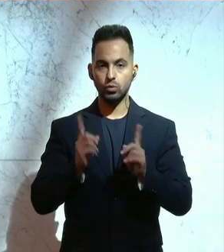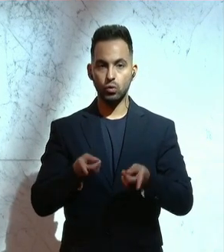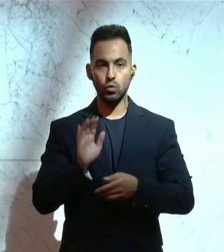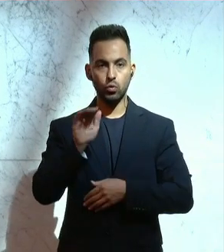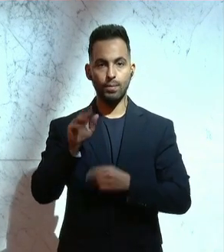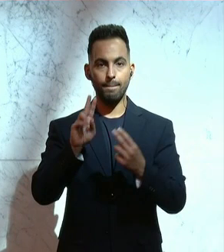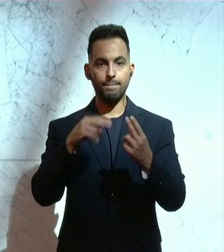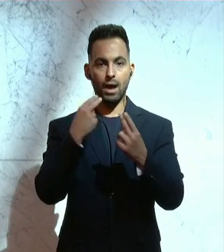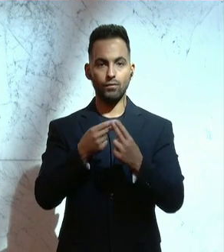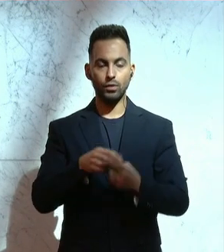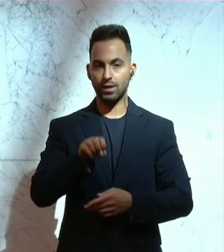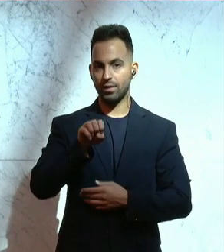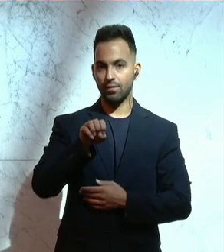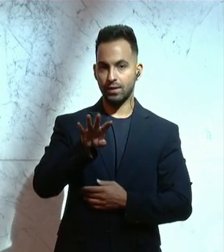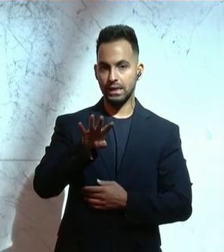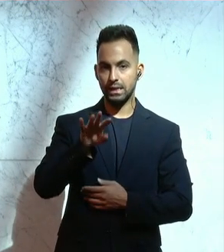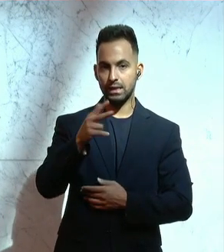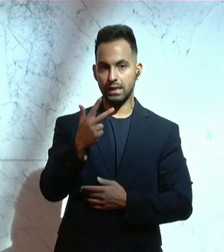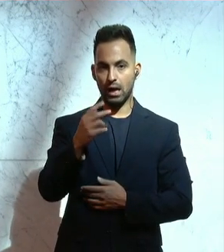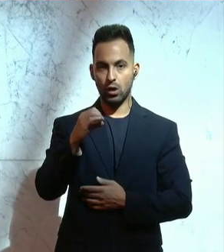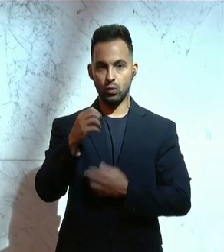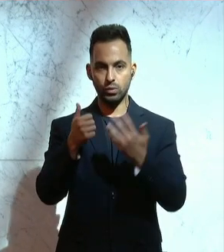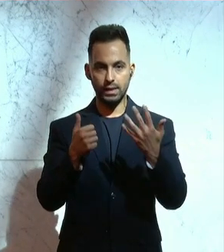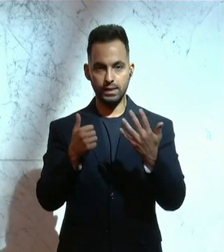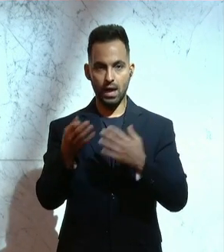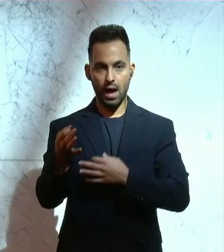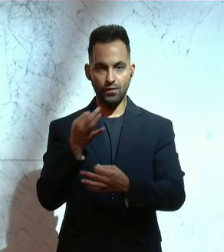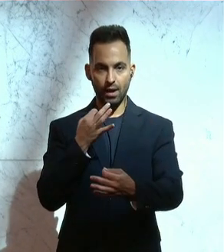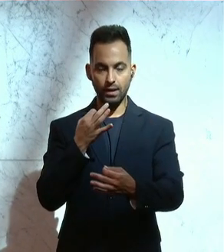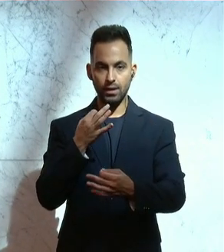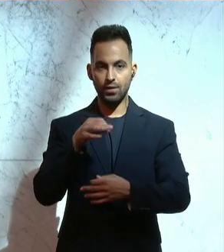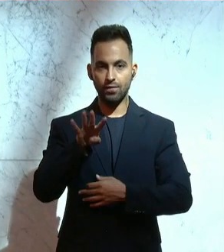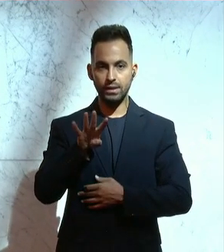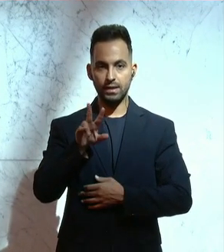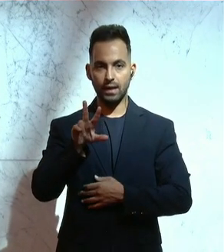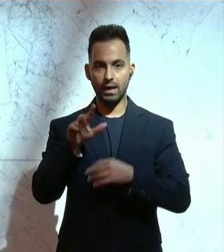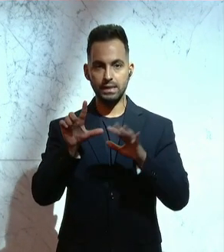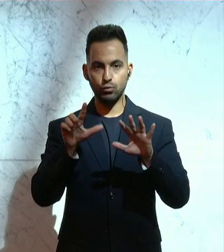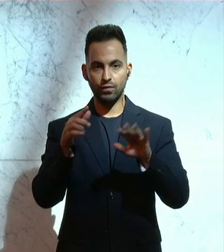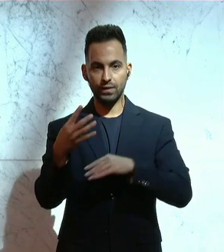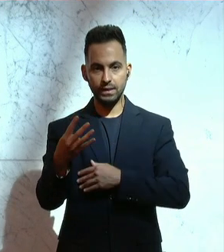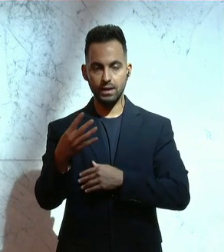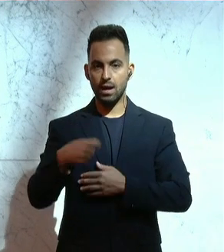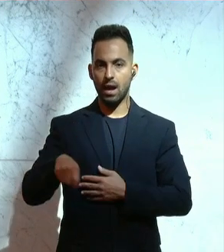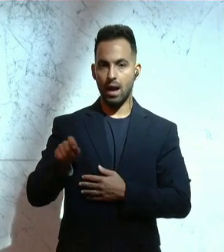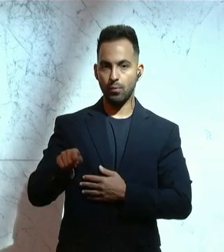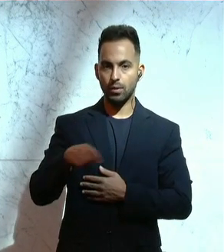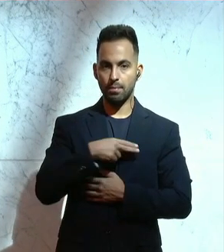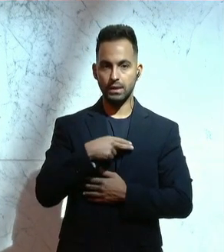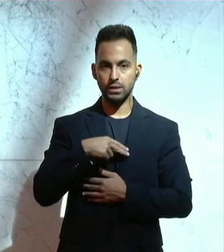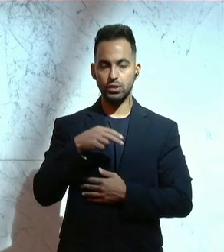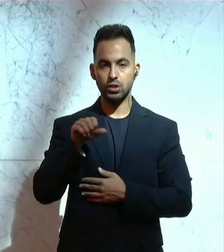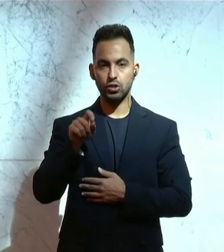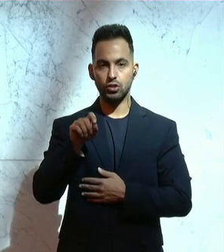Beantwortung 14 306 der Anfrage 14 7 43 der Abgeordneten Mag. Stephan,